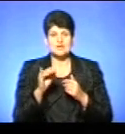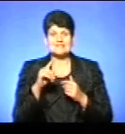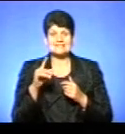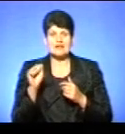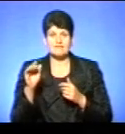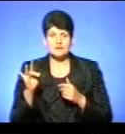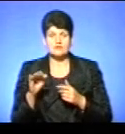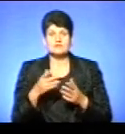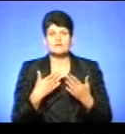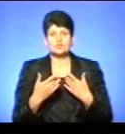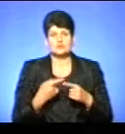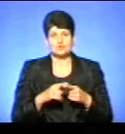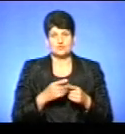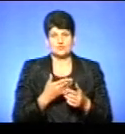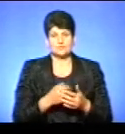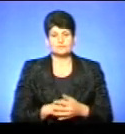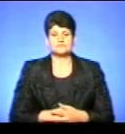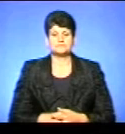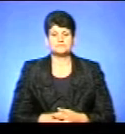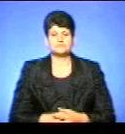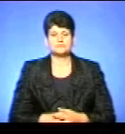як він ставиться до таких змін. Дивимось.